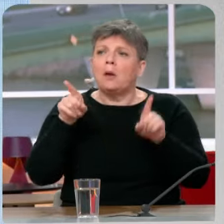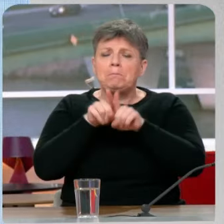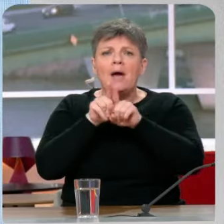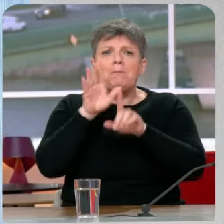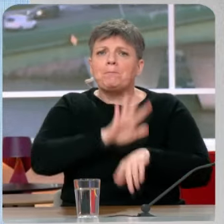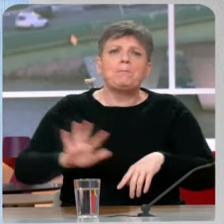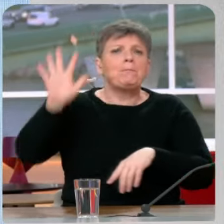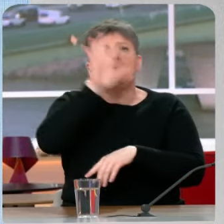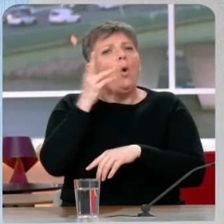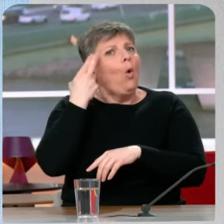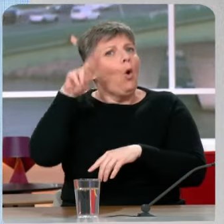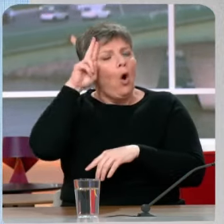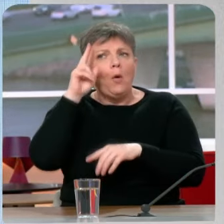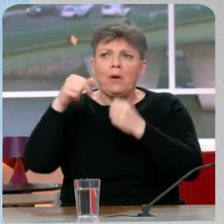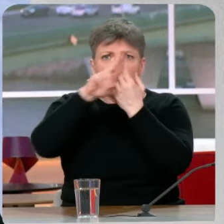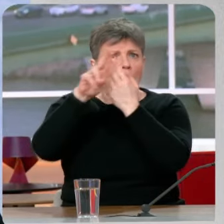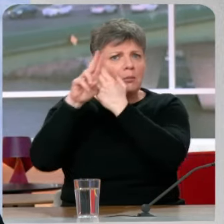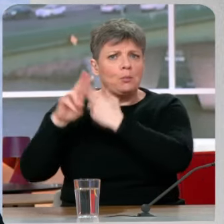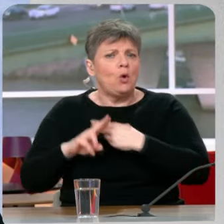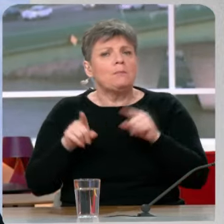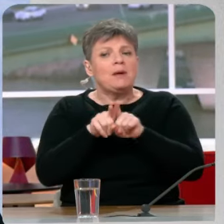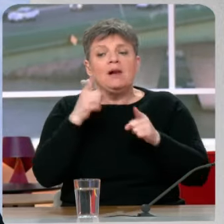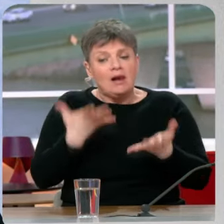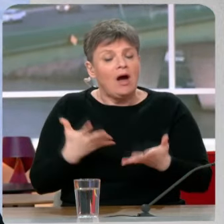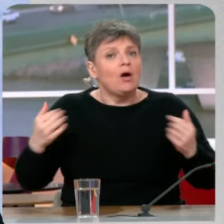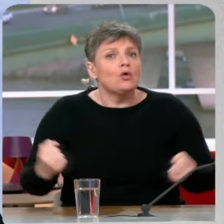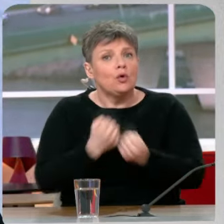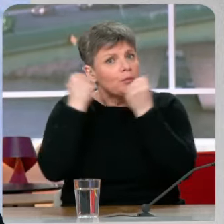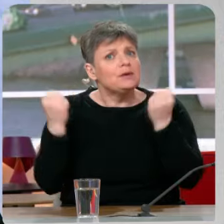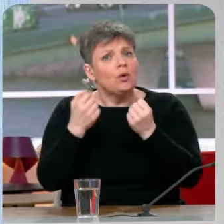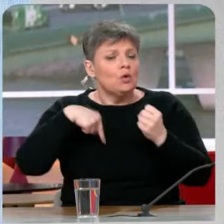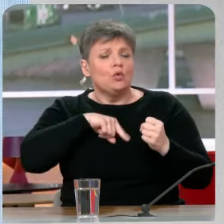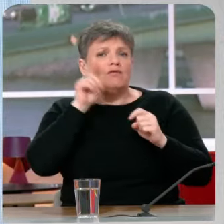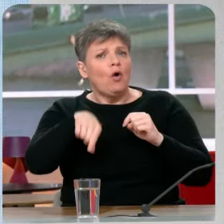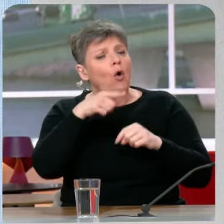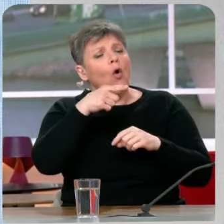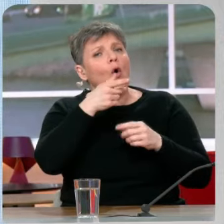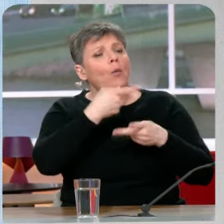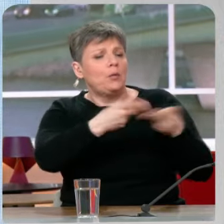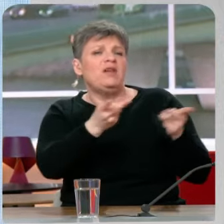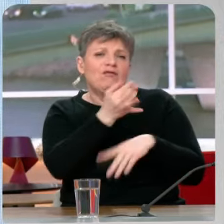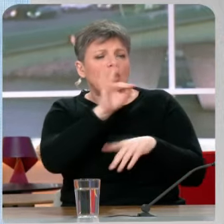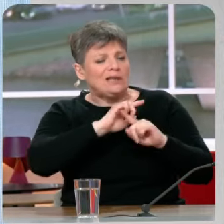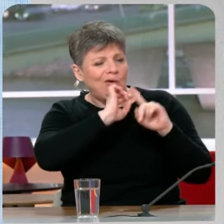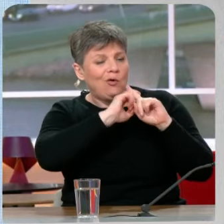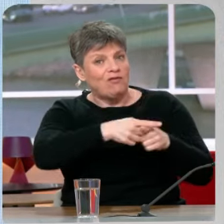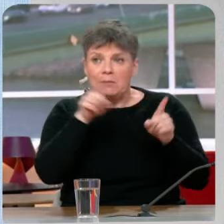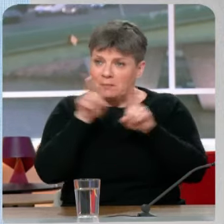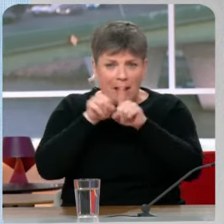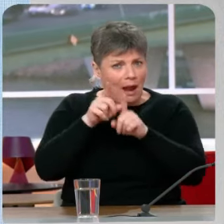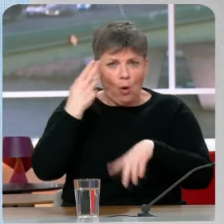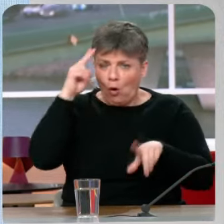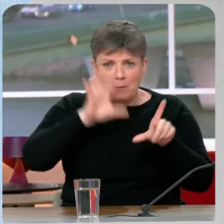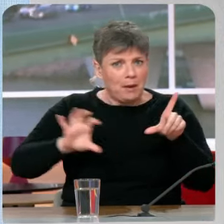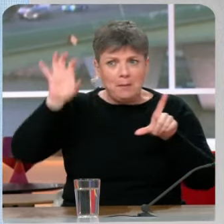Là, je vais vous parler de l'opinion publique française, puisque nous allons devoir, nous, dans cette campagne, convaincre l'opinion publique française. Mais c'est pareil partout en Europe. Parce que face à la menace